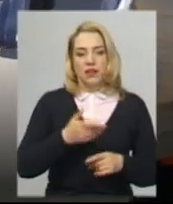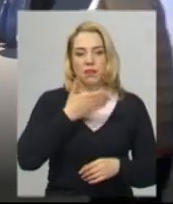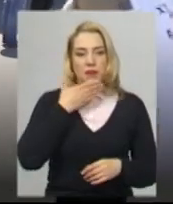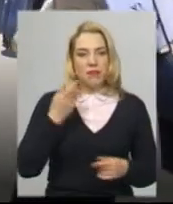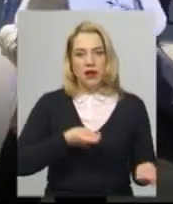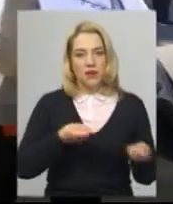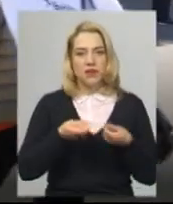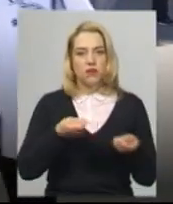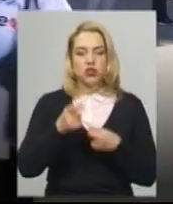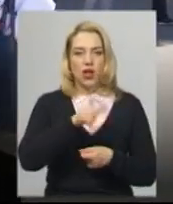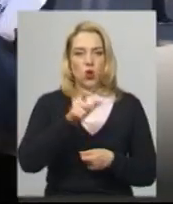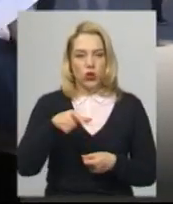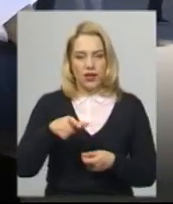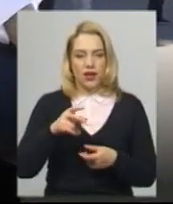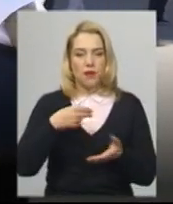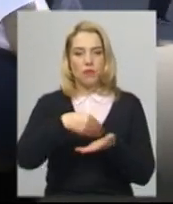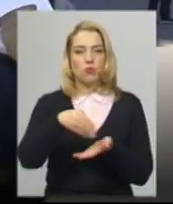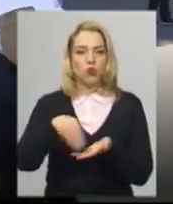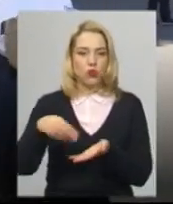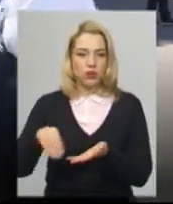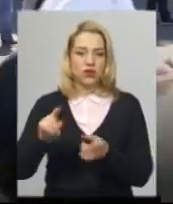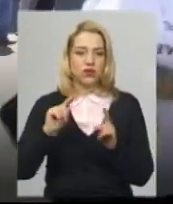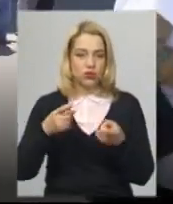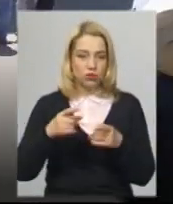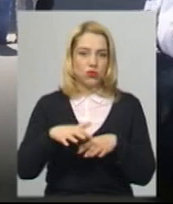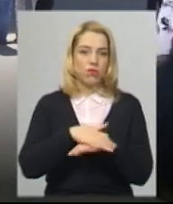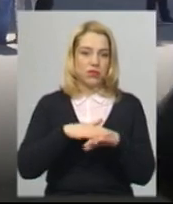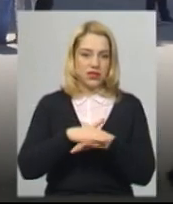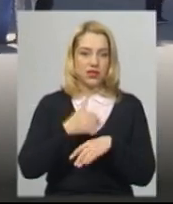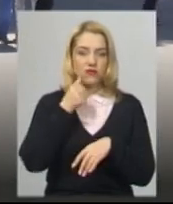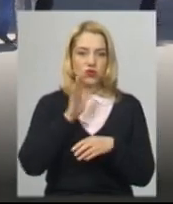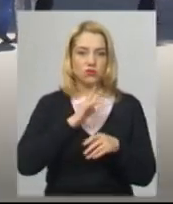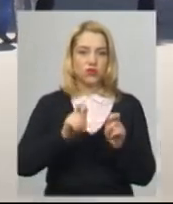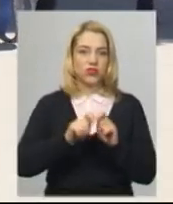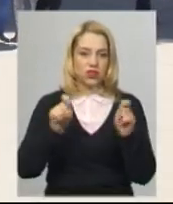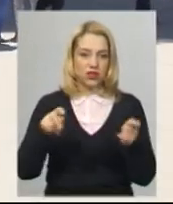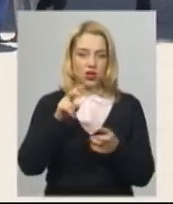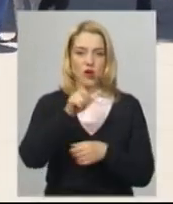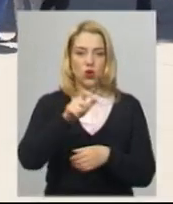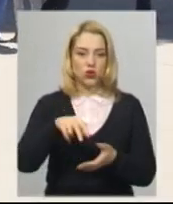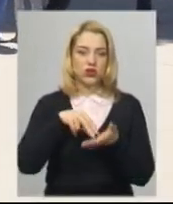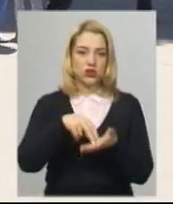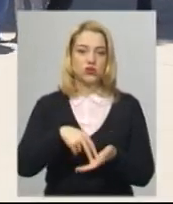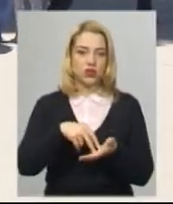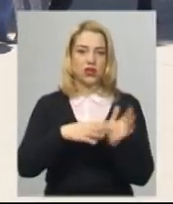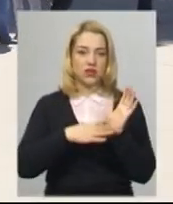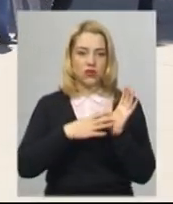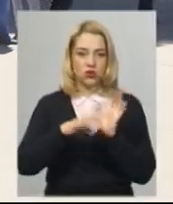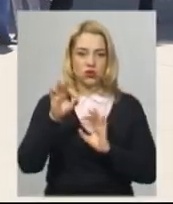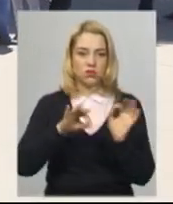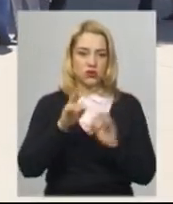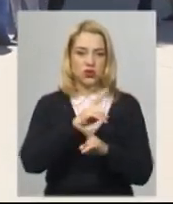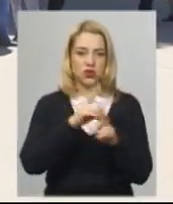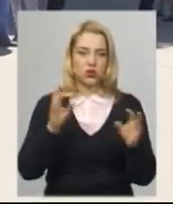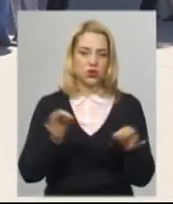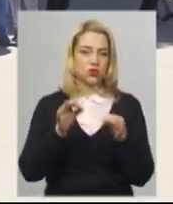людей-покупателів, тому ринки, от вони вчора відкрилися, але люди простоїли, майже 90%, ніхто нічого не